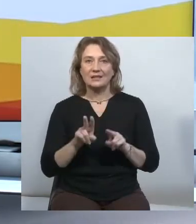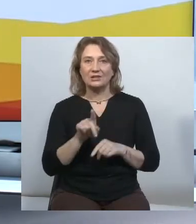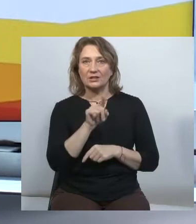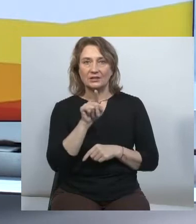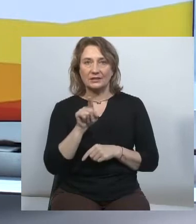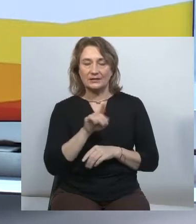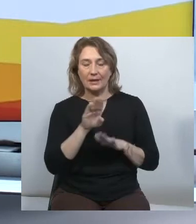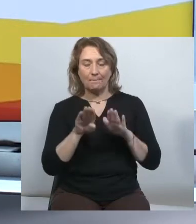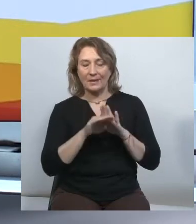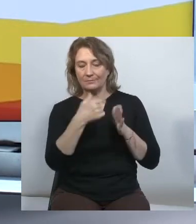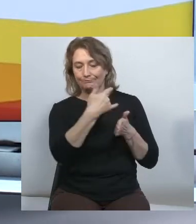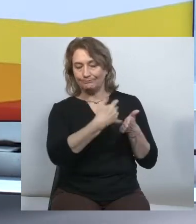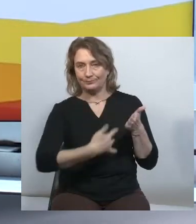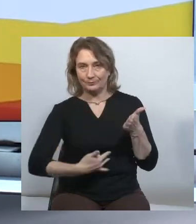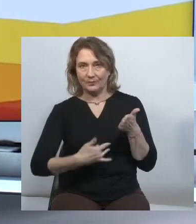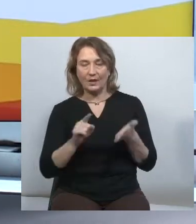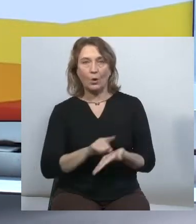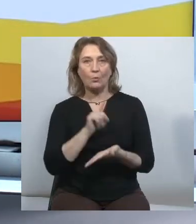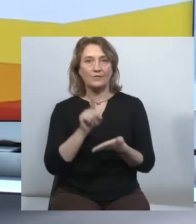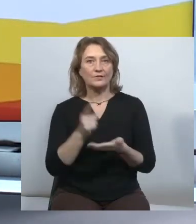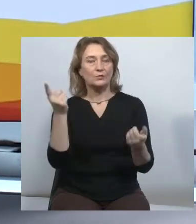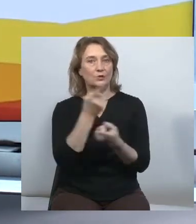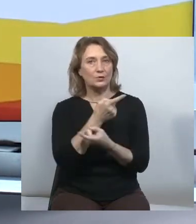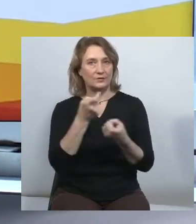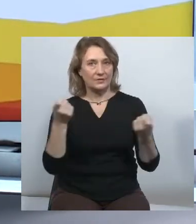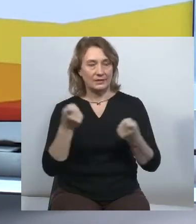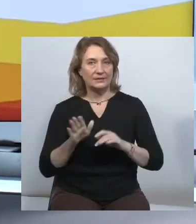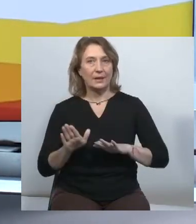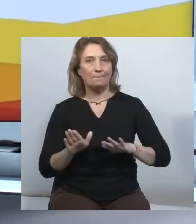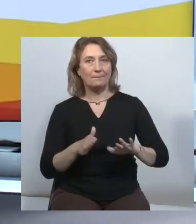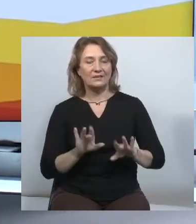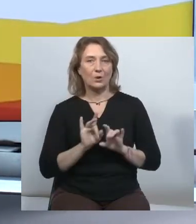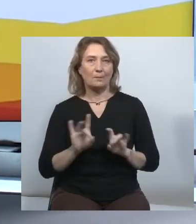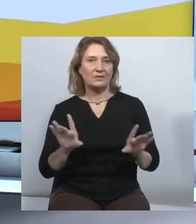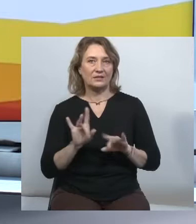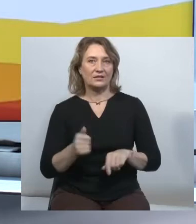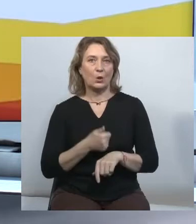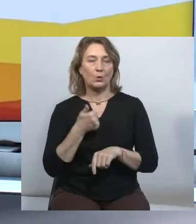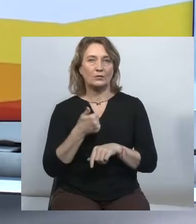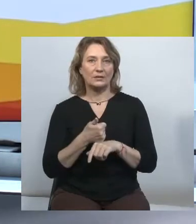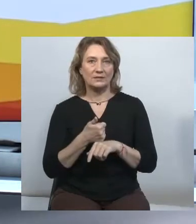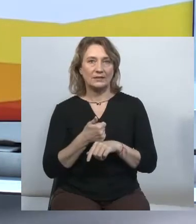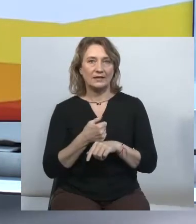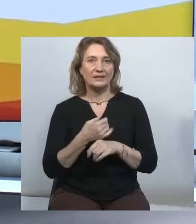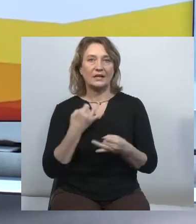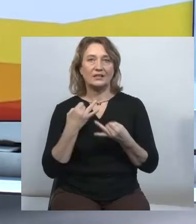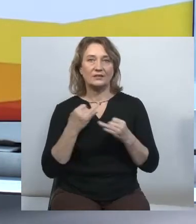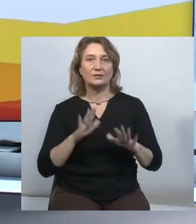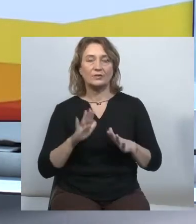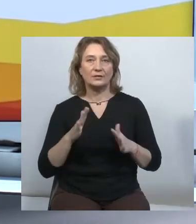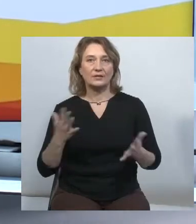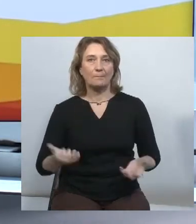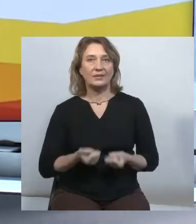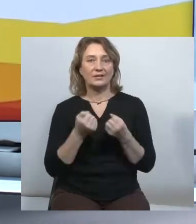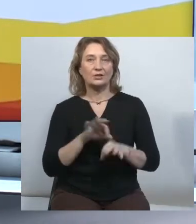цієї дискусії і ми обов'язково озвучимо їх після презентації наших основних спікерів. Ця дискусія відбувається за підтримки